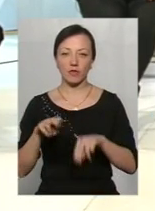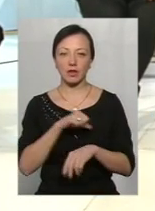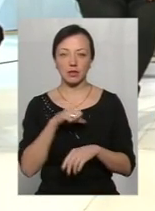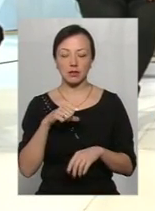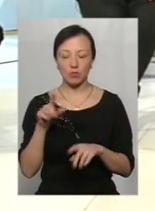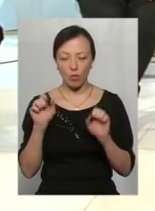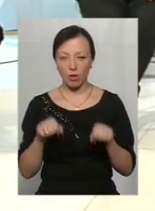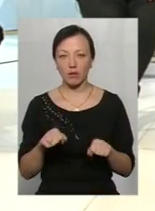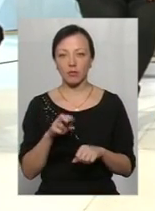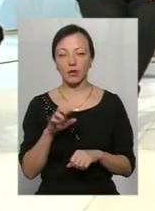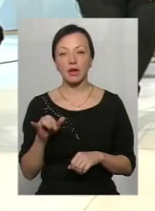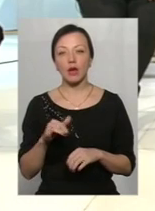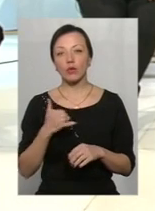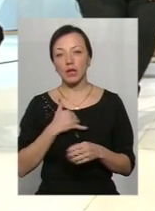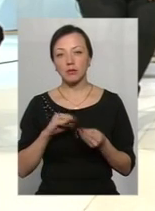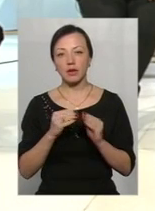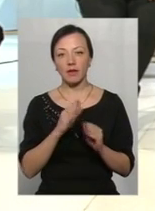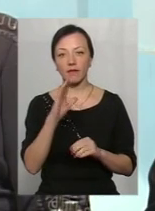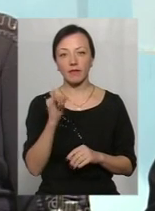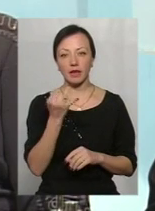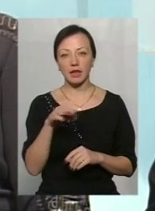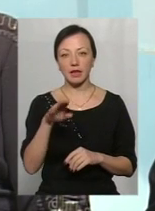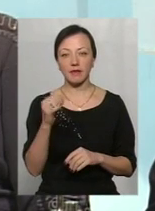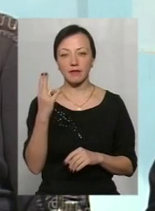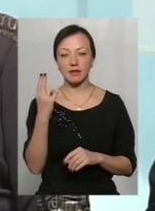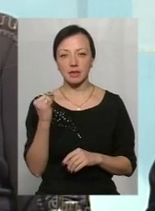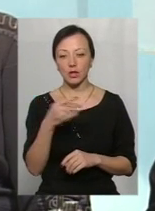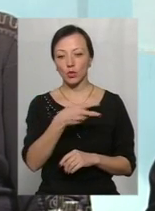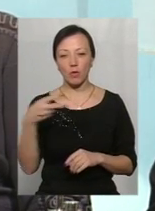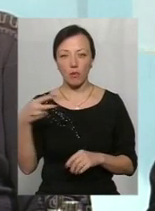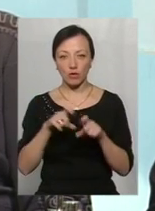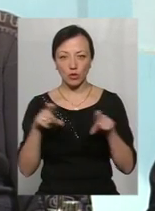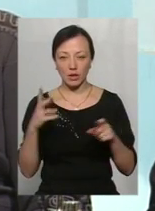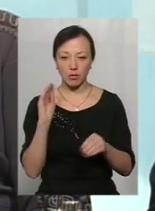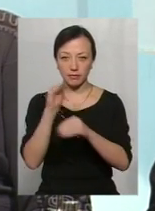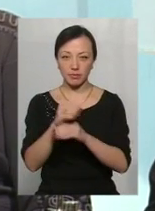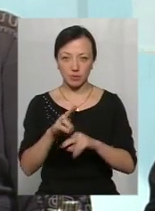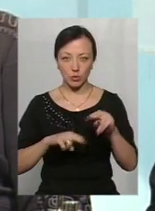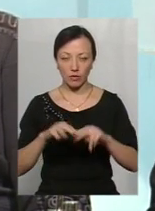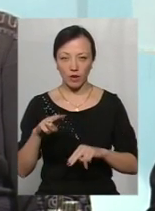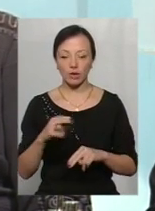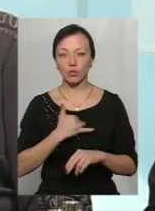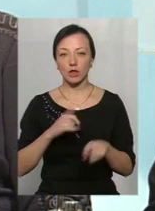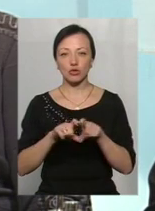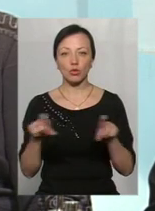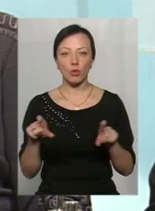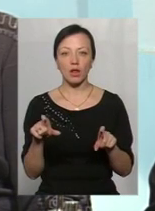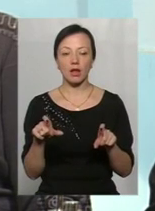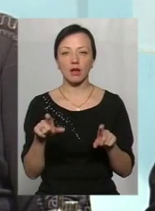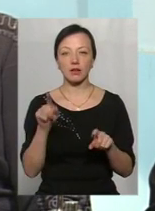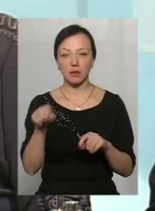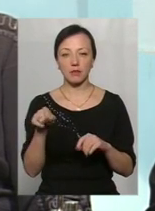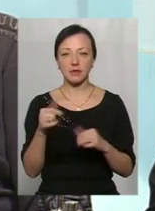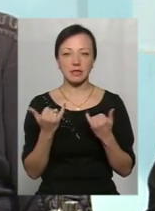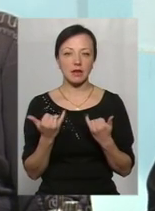зробити. У нас є проблематика в Вітівцях, добудувати другий поверх школи, тому що в нас школа в Вітівцях